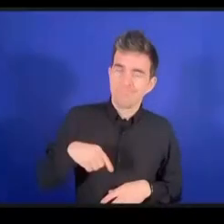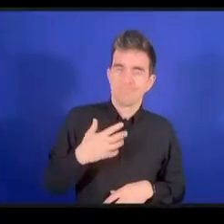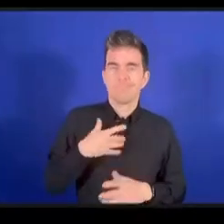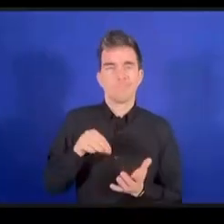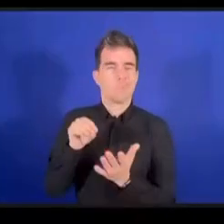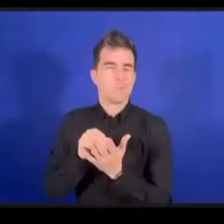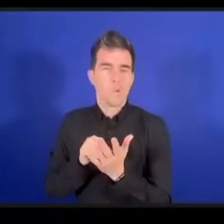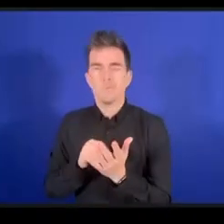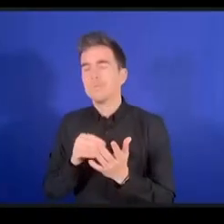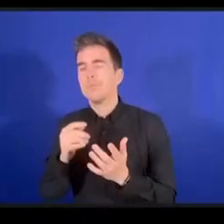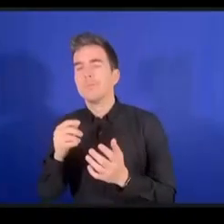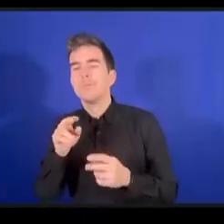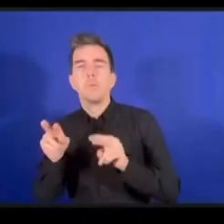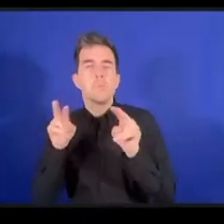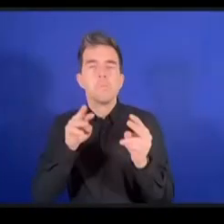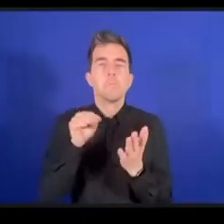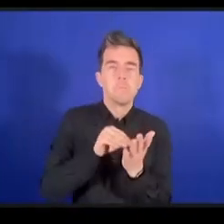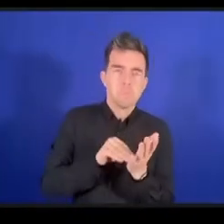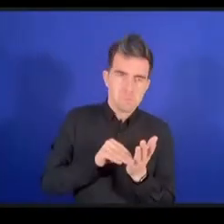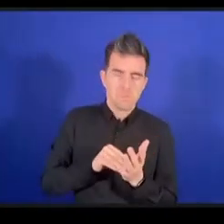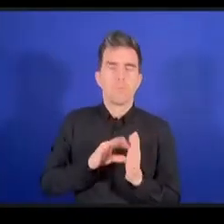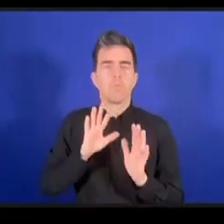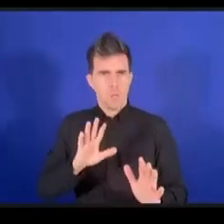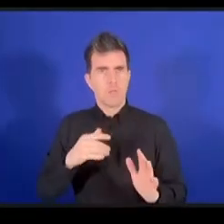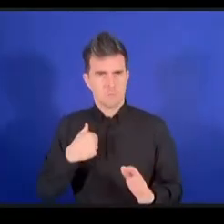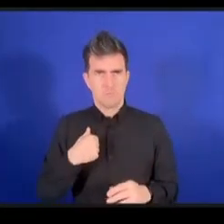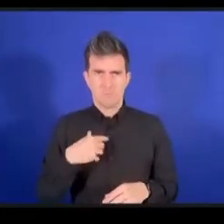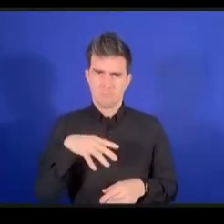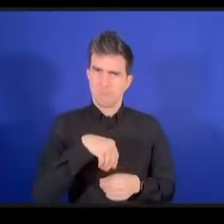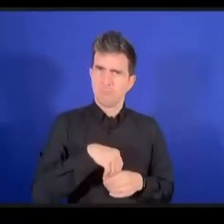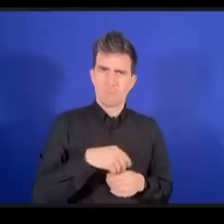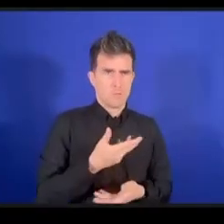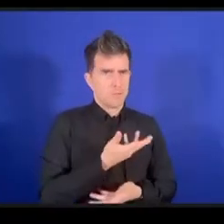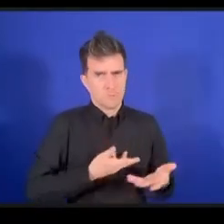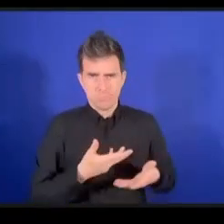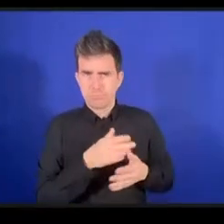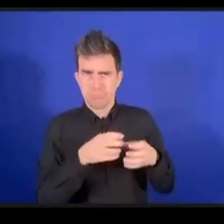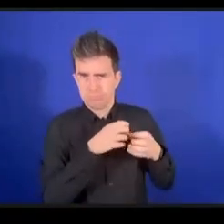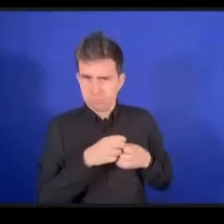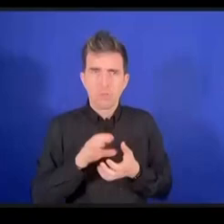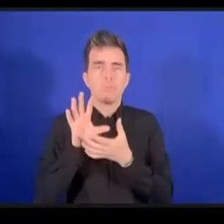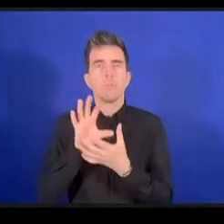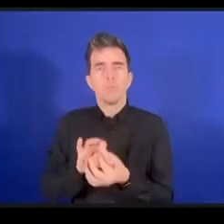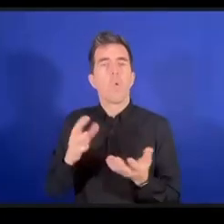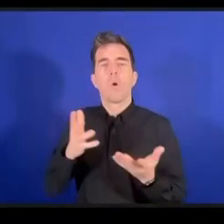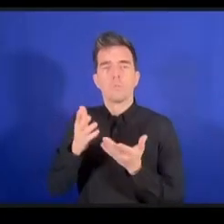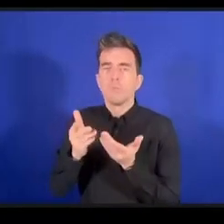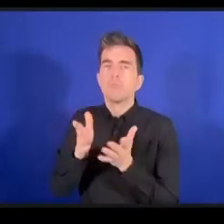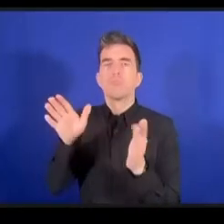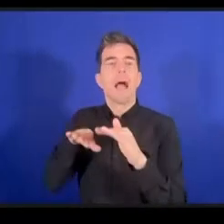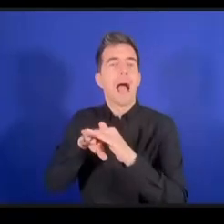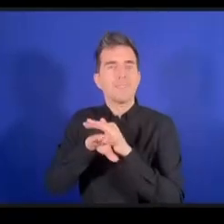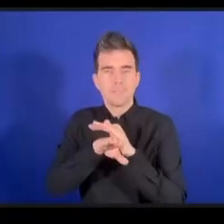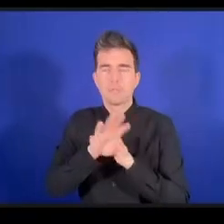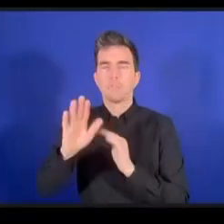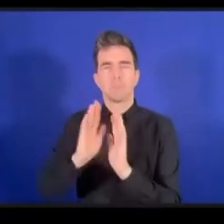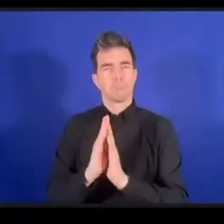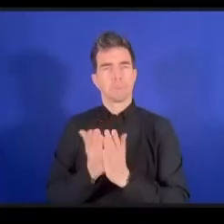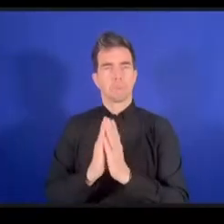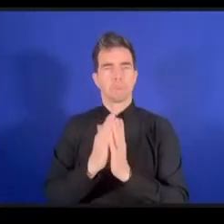أعمل في الاتلاف الديناميكي الخاص بالنفاذ العام